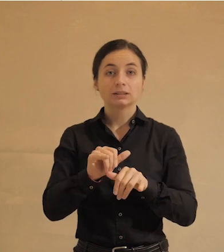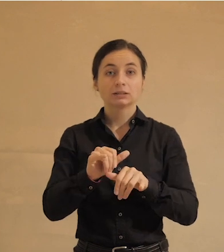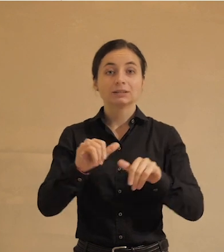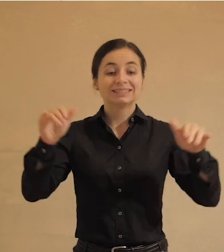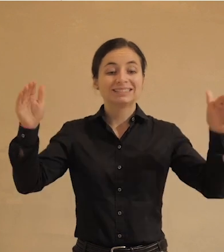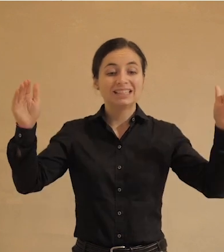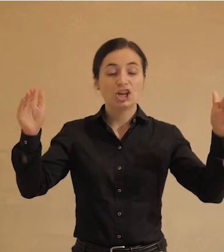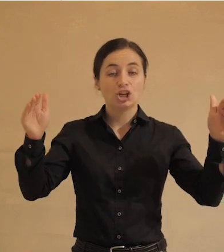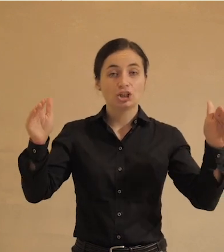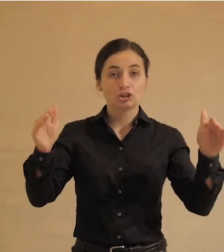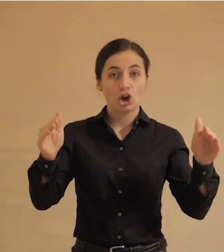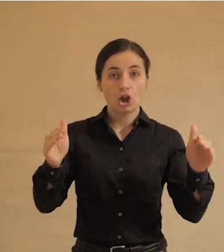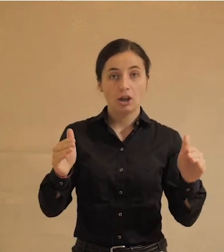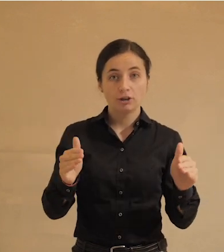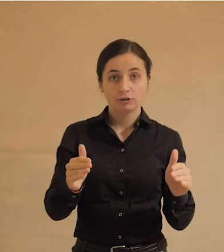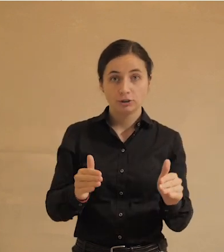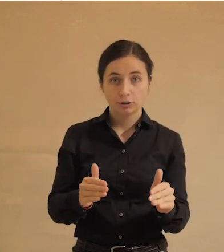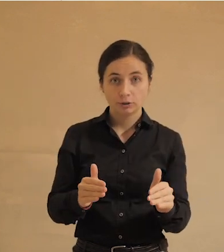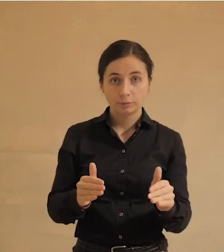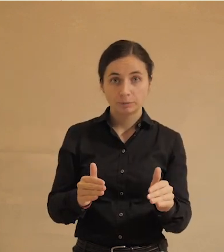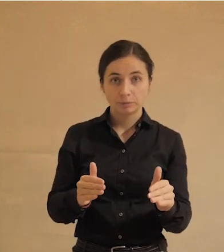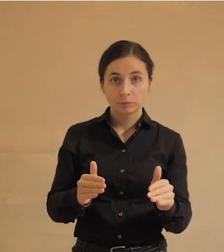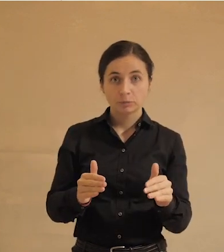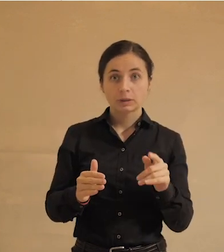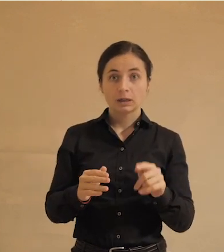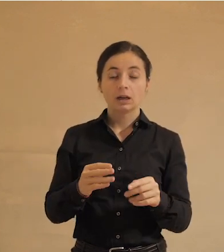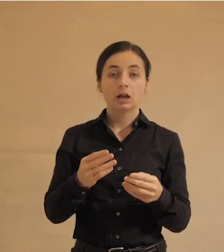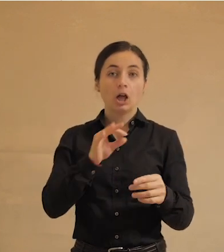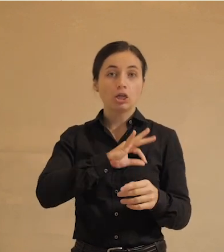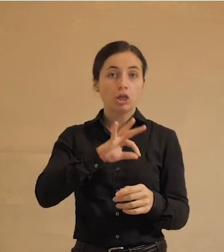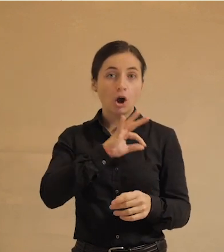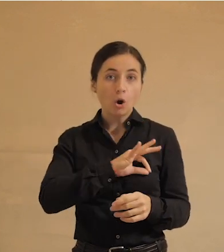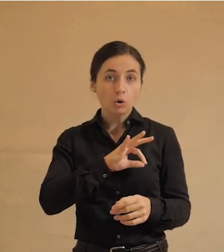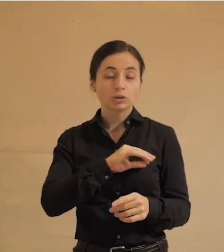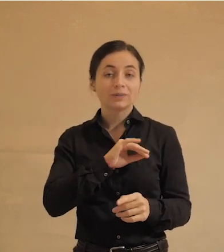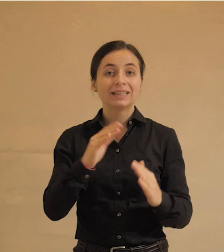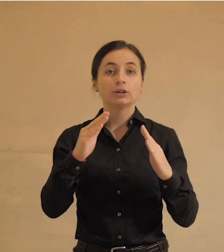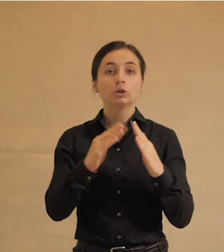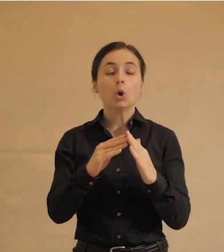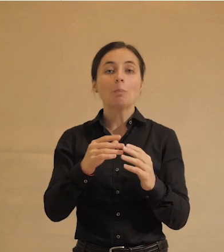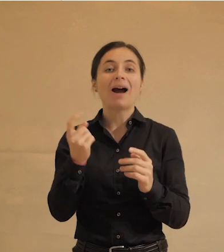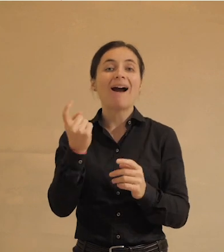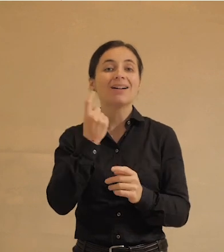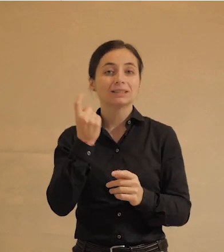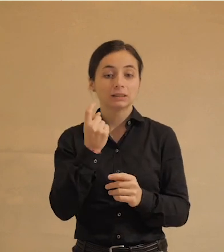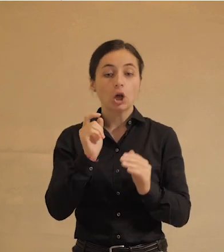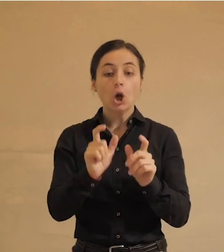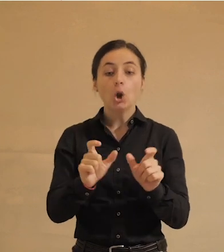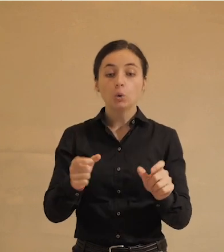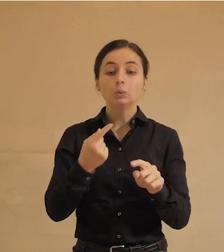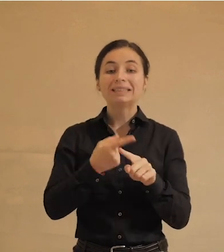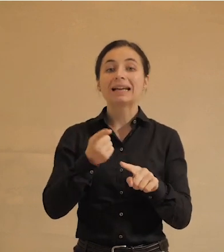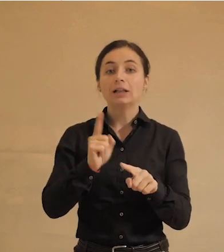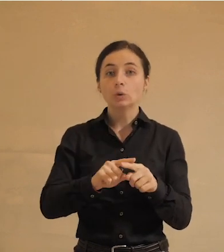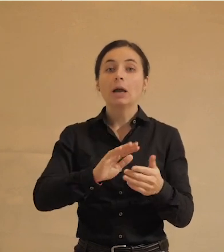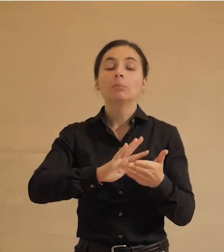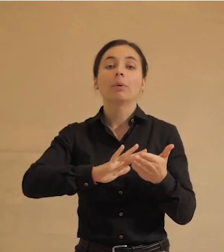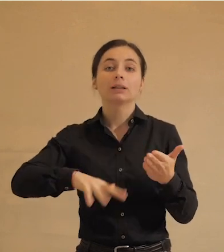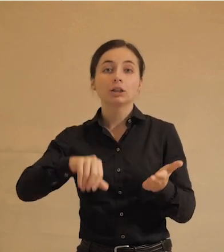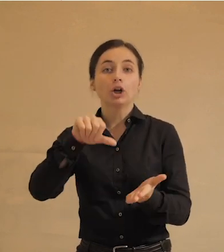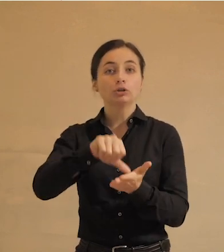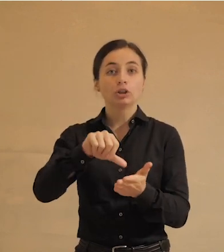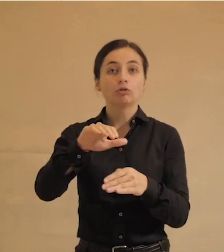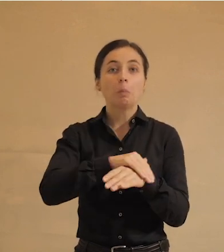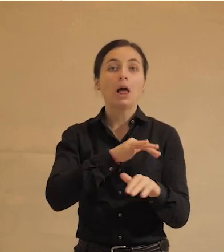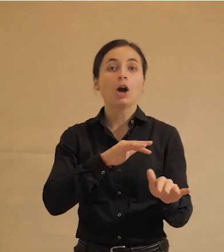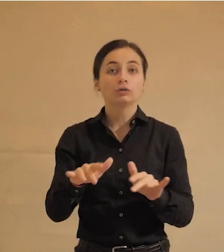снижение реальных располагаемых доходов граждан и домохозяйств. То есть люди, которые продолжают участвовать в